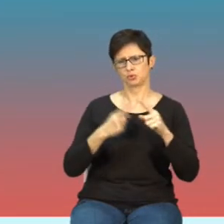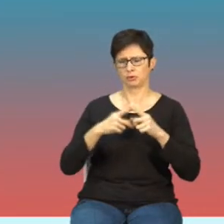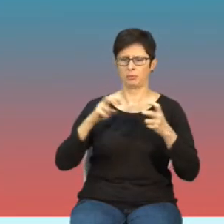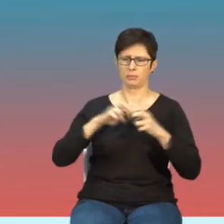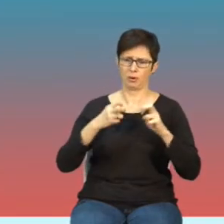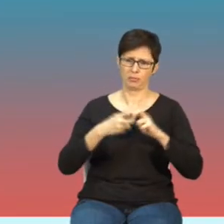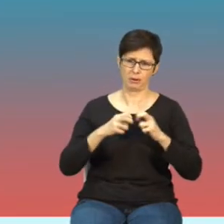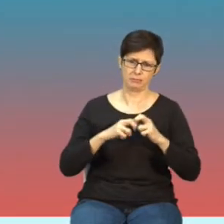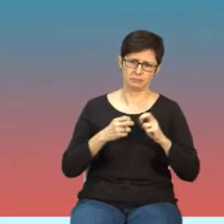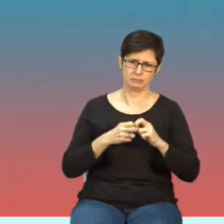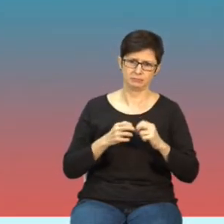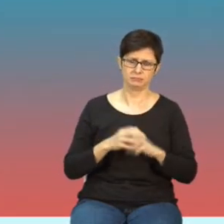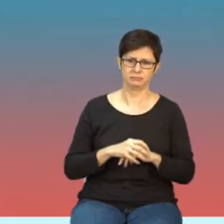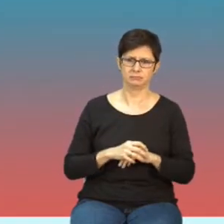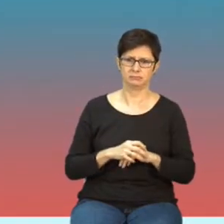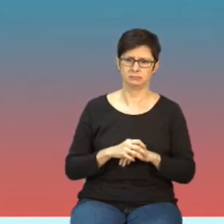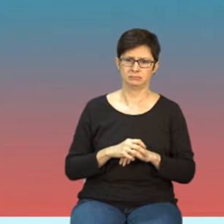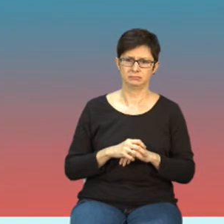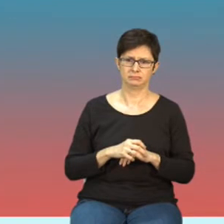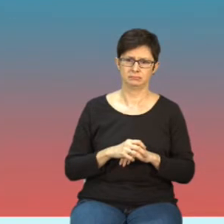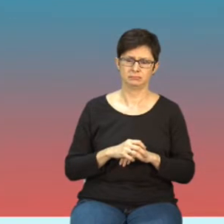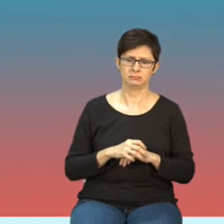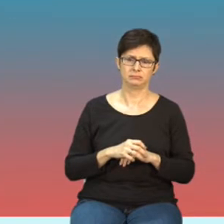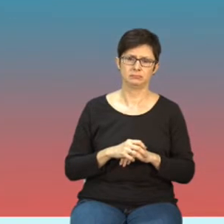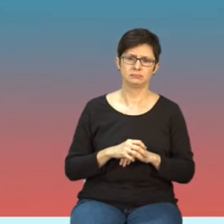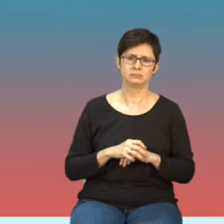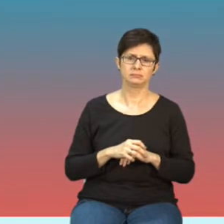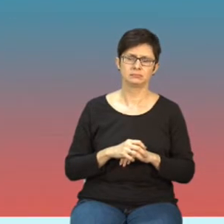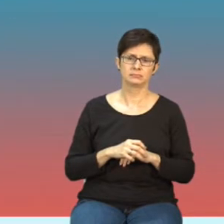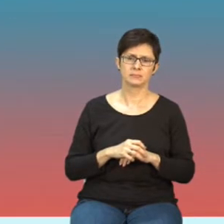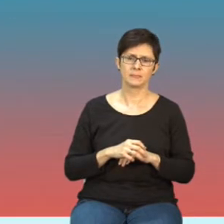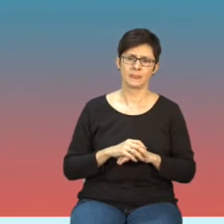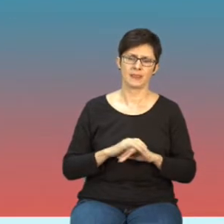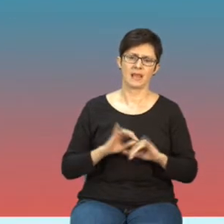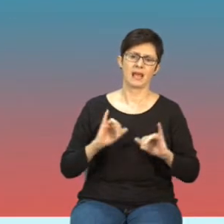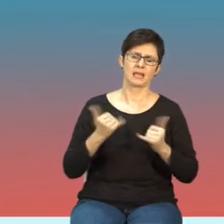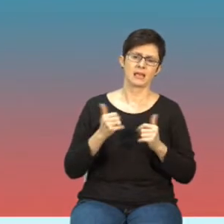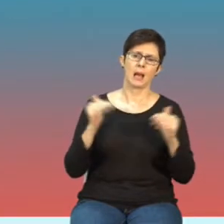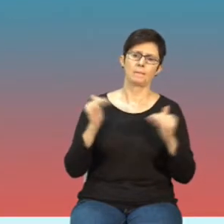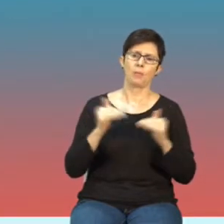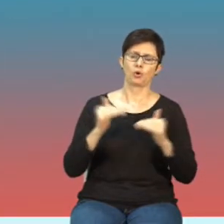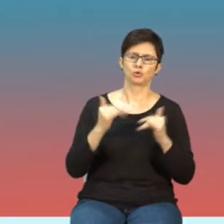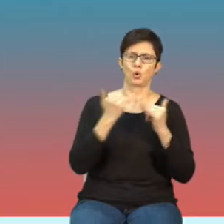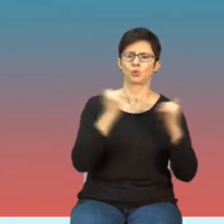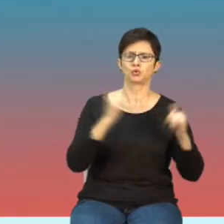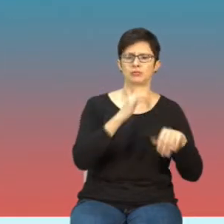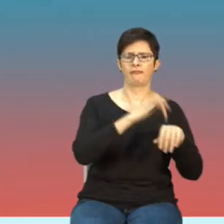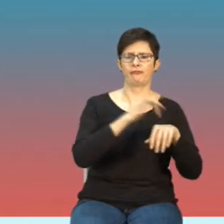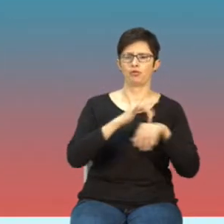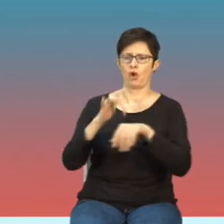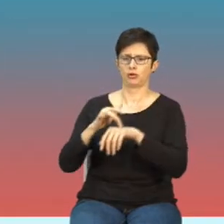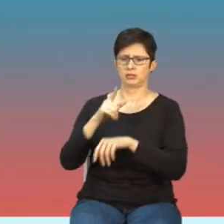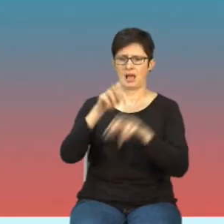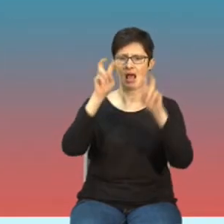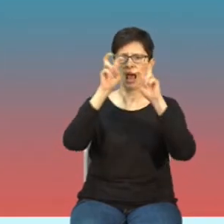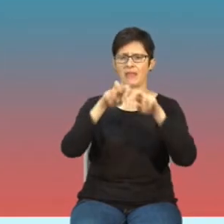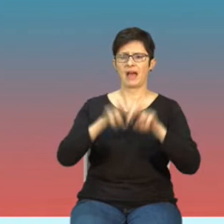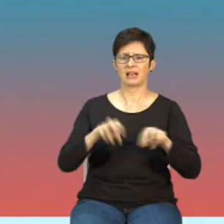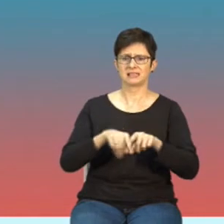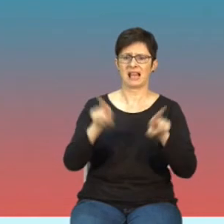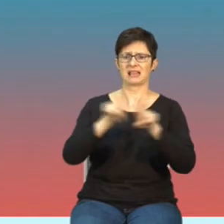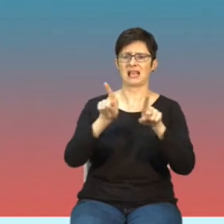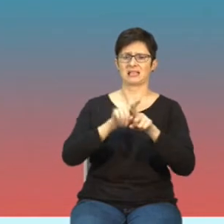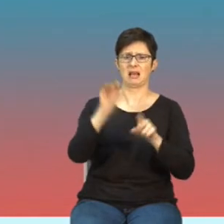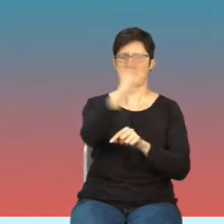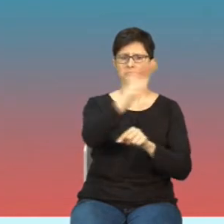działanie diapoal jego ogona. Jak można wyciągnąć różne wnioski po analizie tego samego zestawu piśmiennictwa?